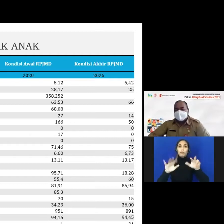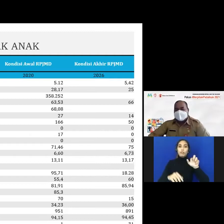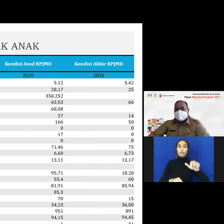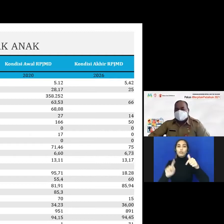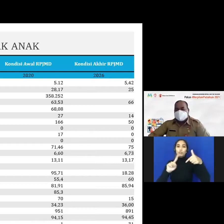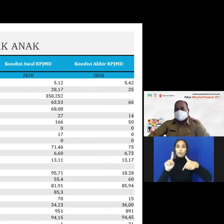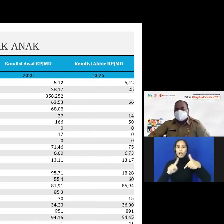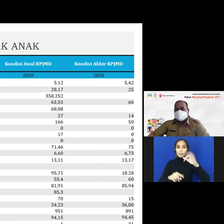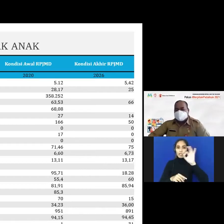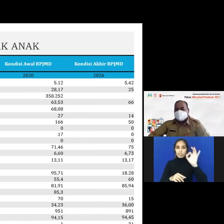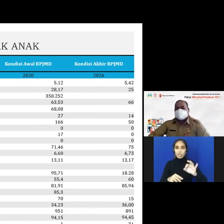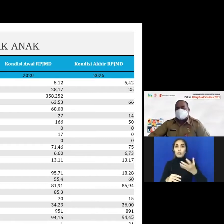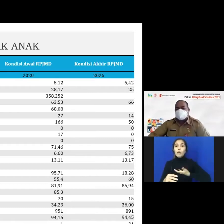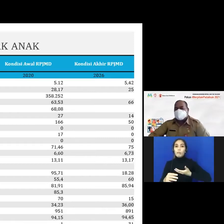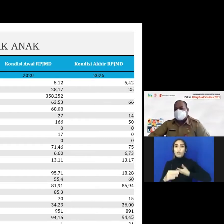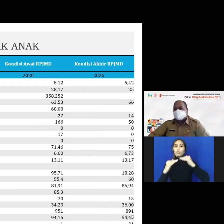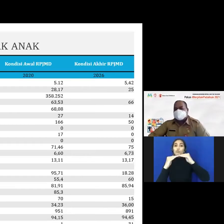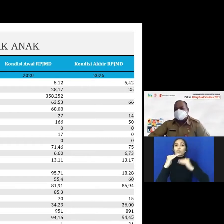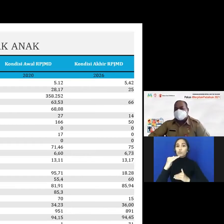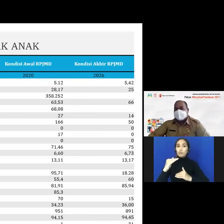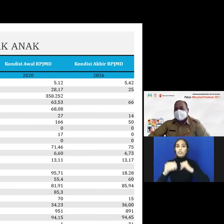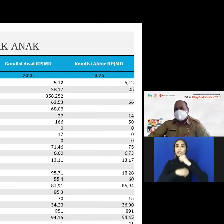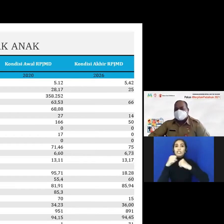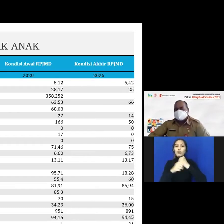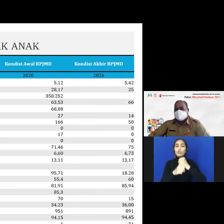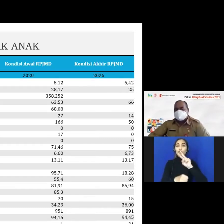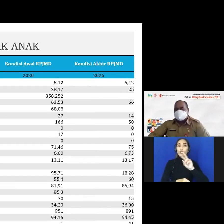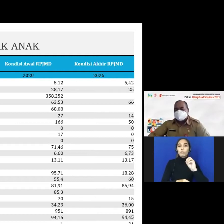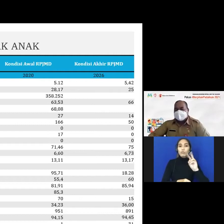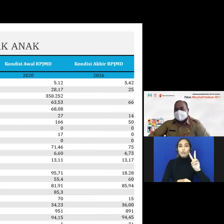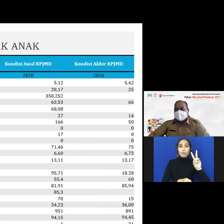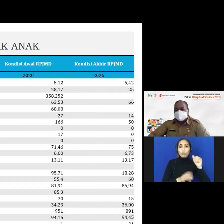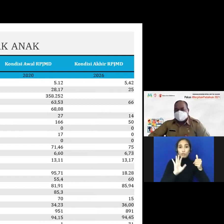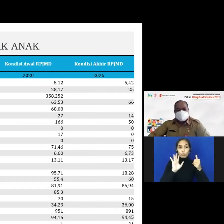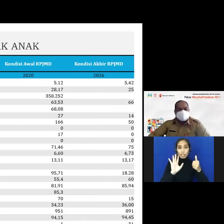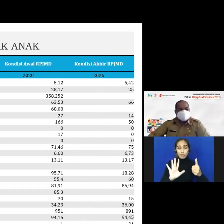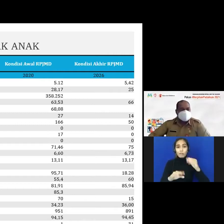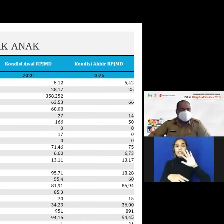kita berharap bisa turun di tahun 2026 menjadi 25%